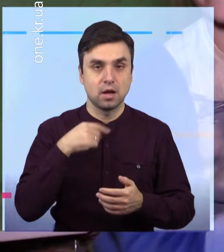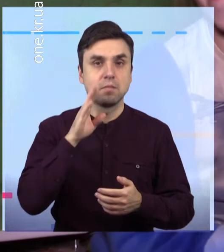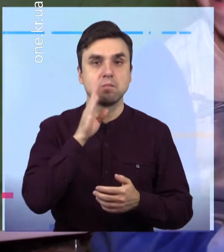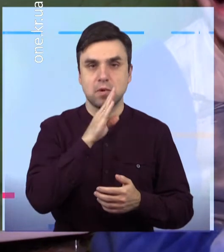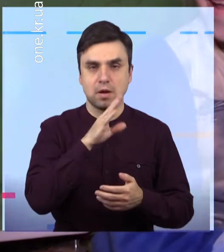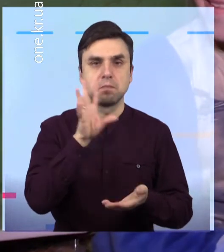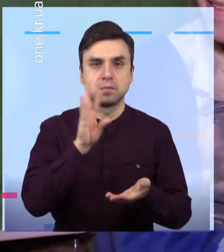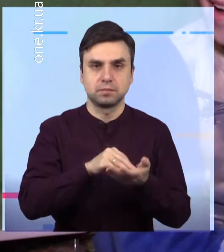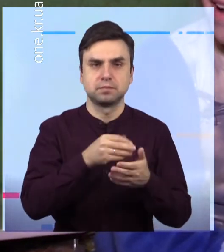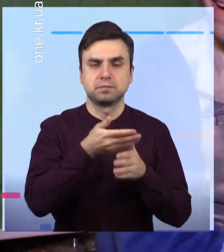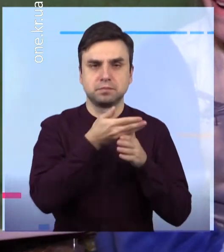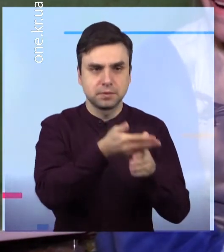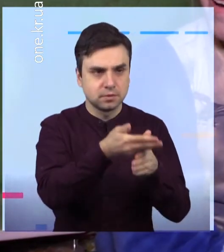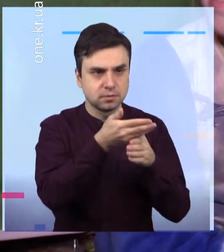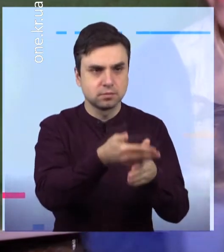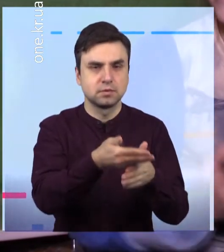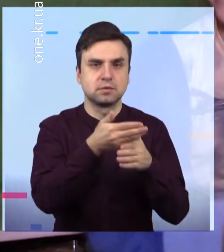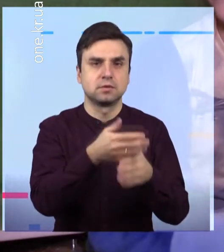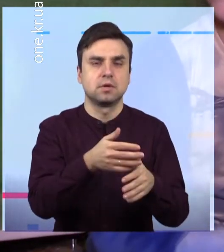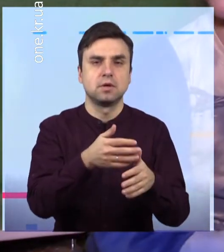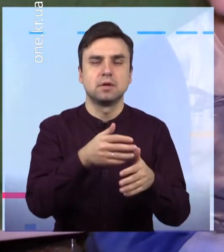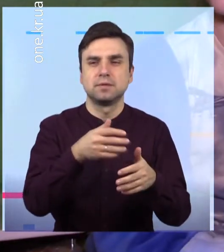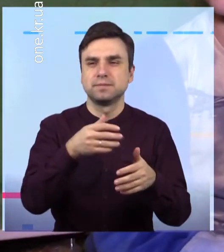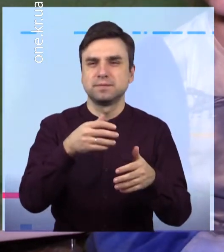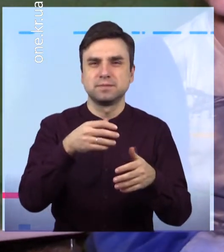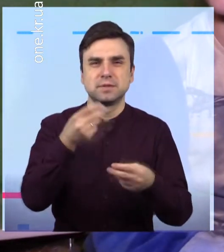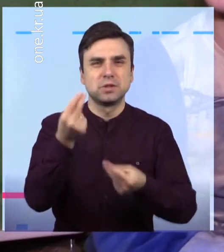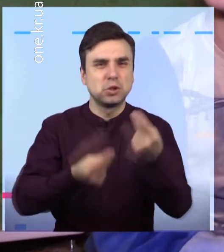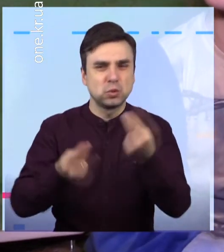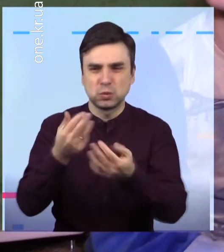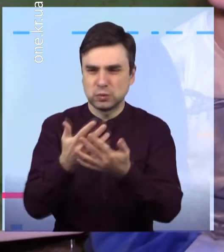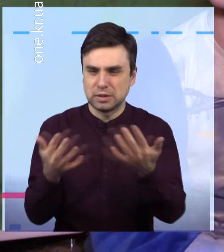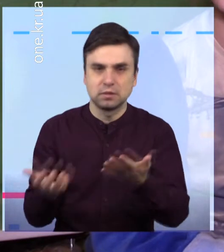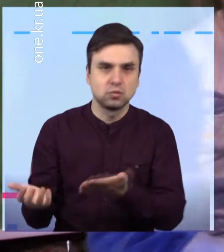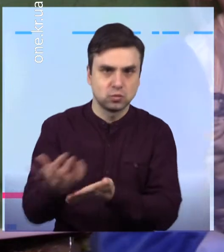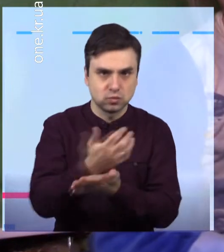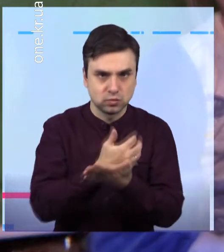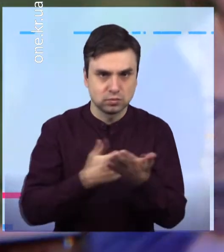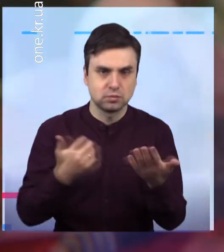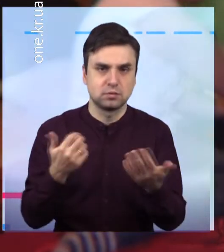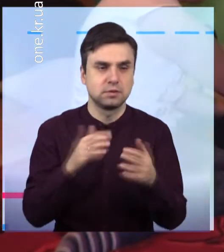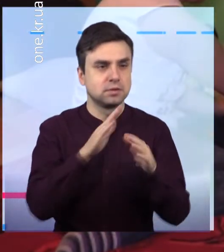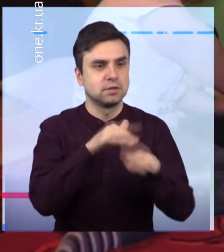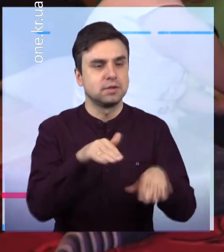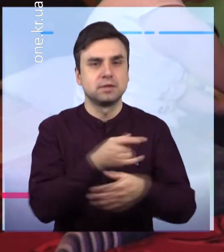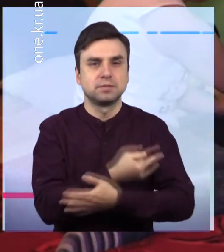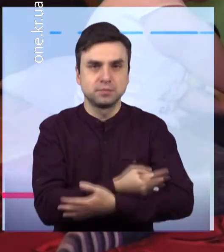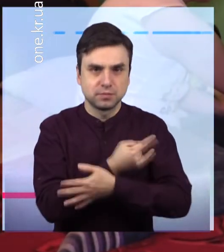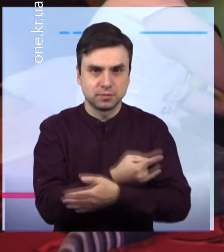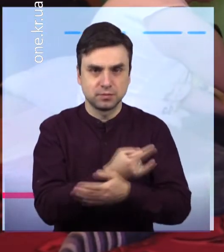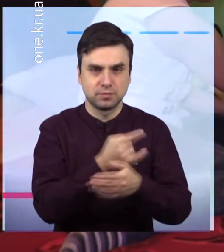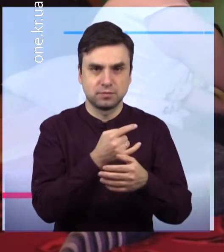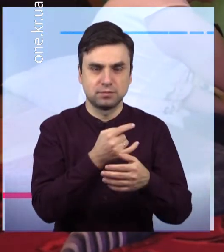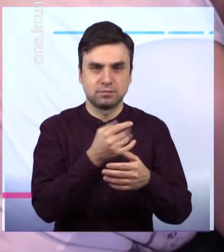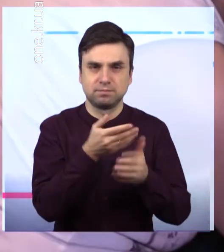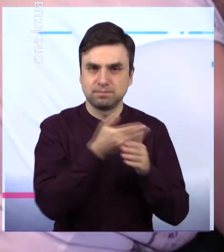вбиратися, з селялечками, ну і все Однак вдячні такій увазі не